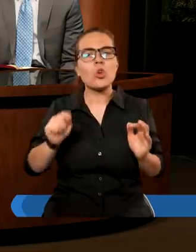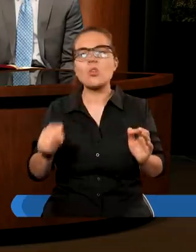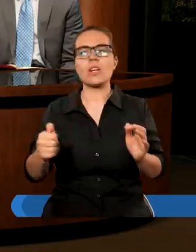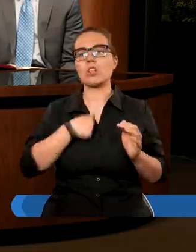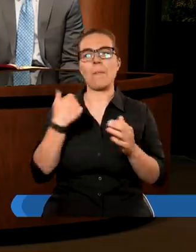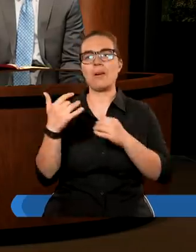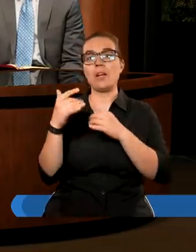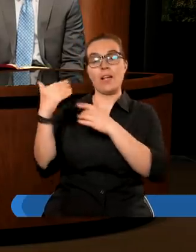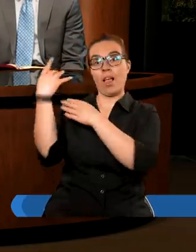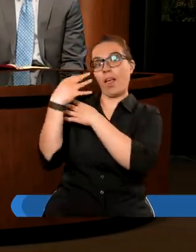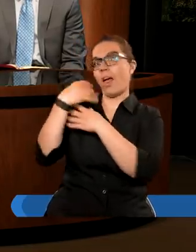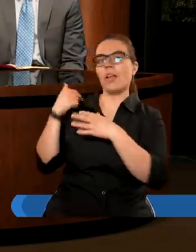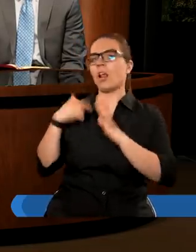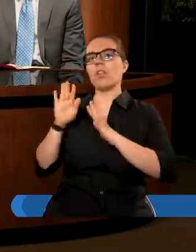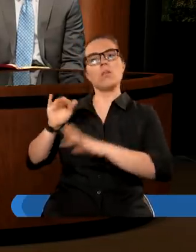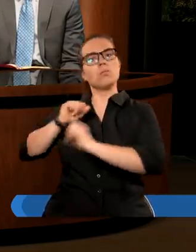oszukanymi przez